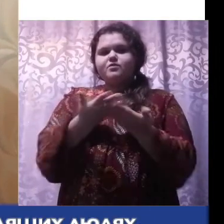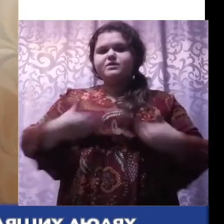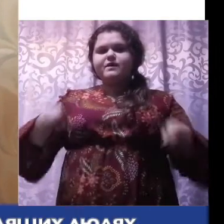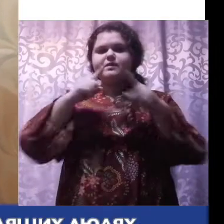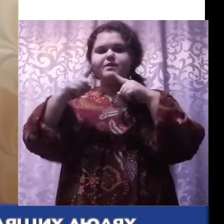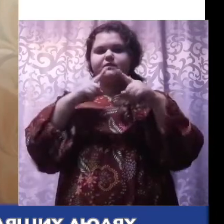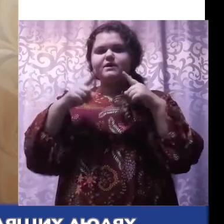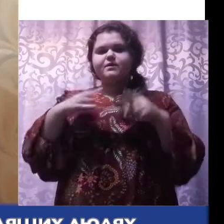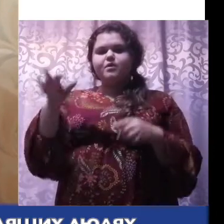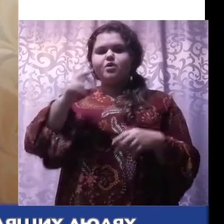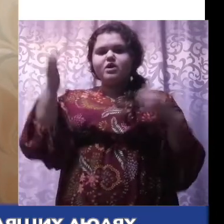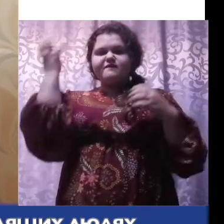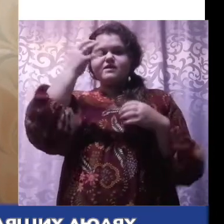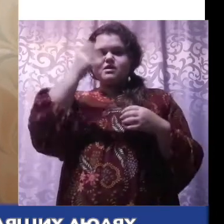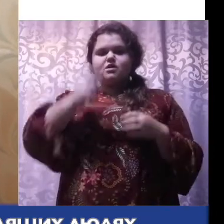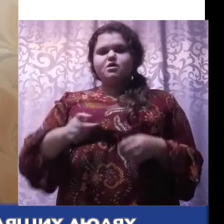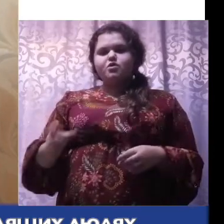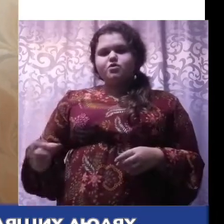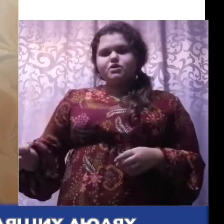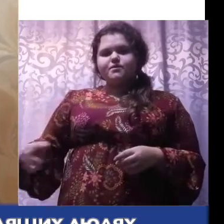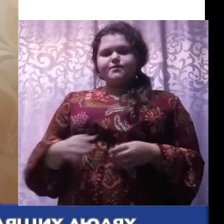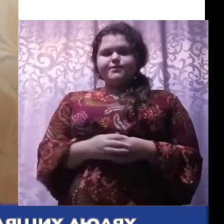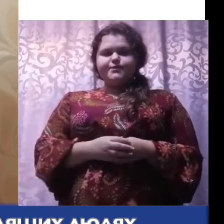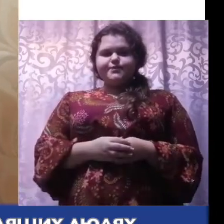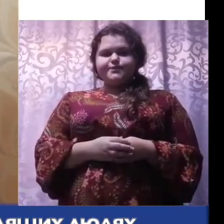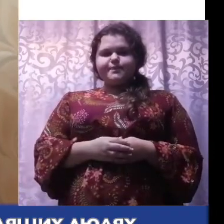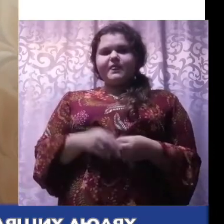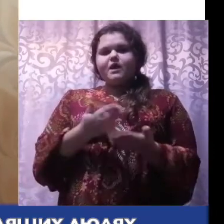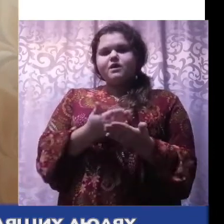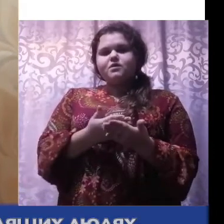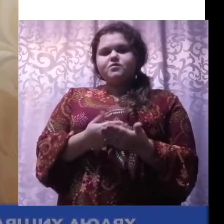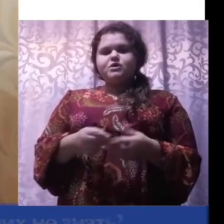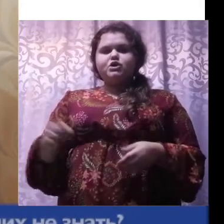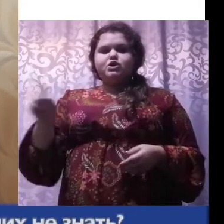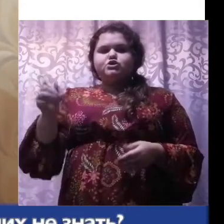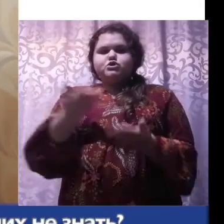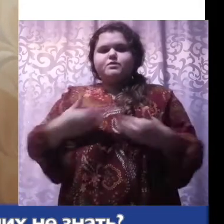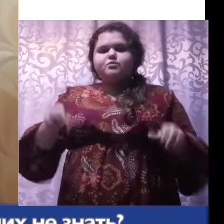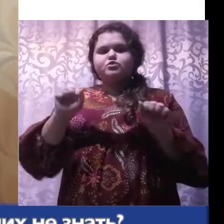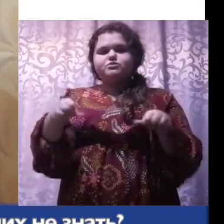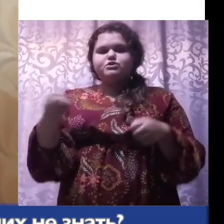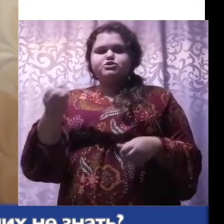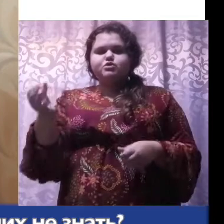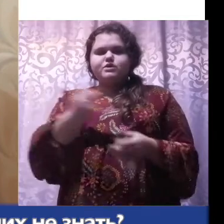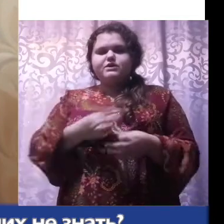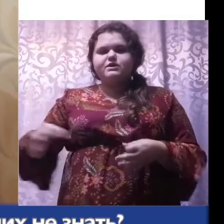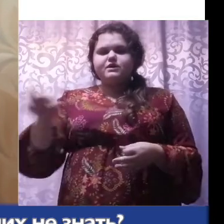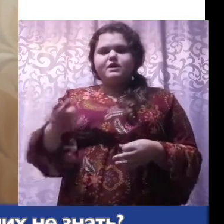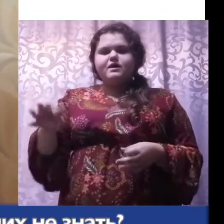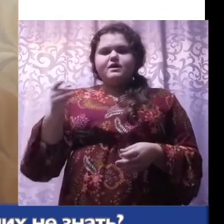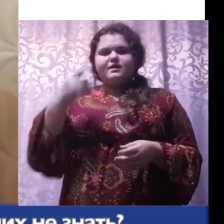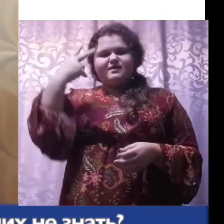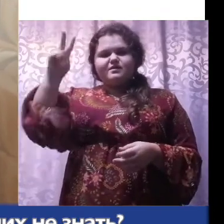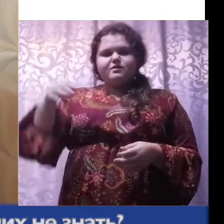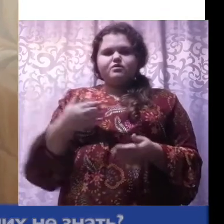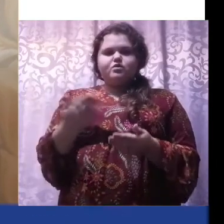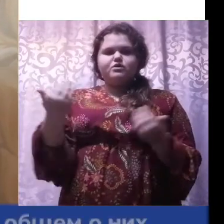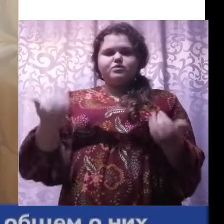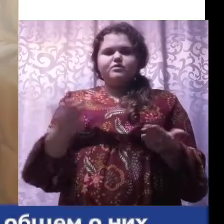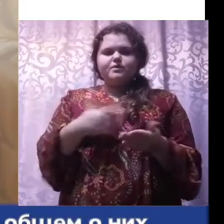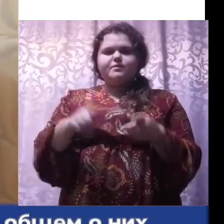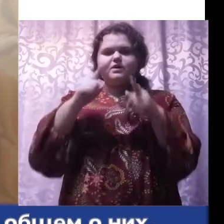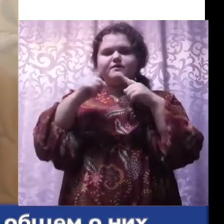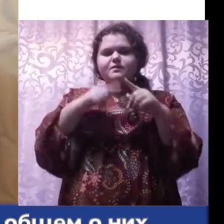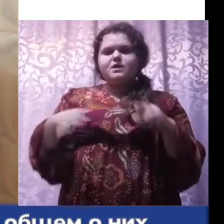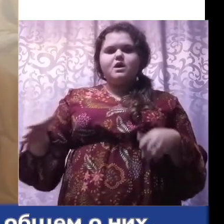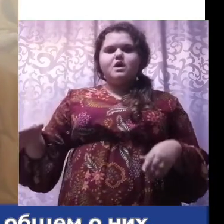Перспектива». Сегодня мы с вами поговорим о невидящих людях. Казалось бы, что мы можем еще о них не знать, но